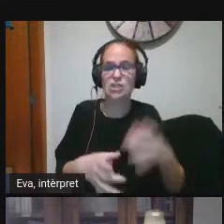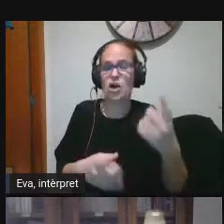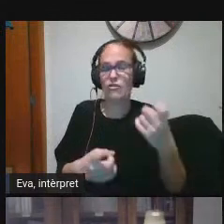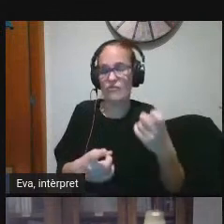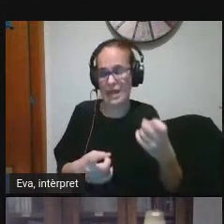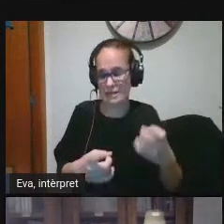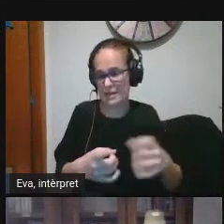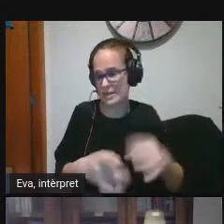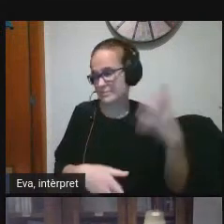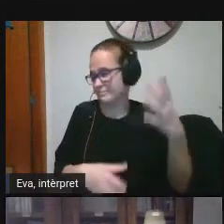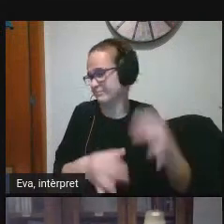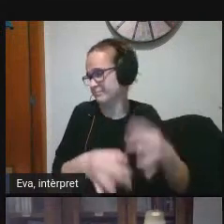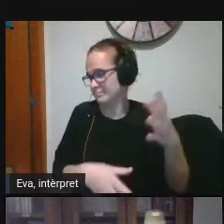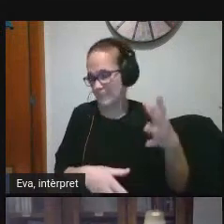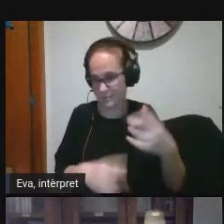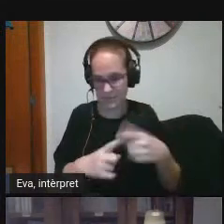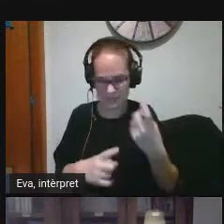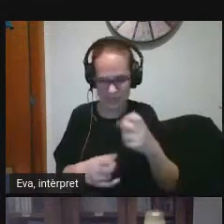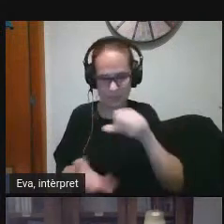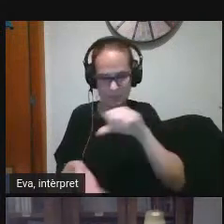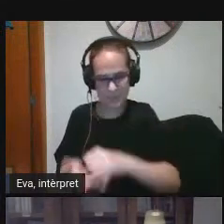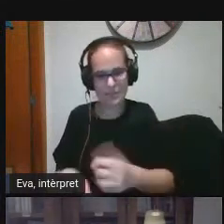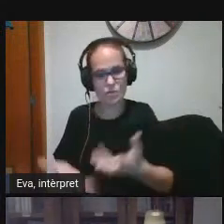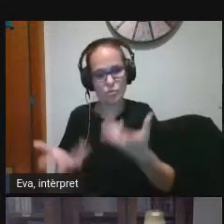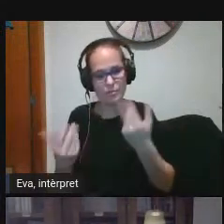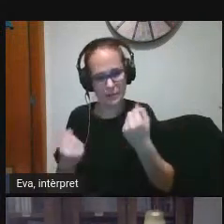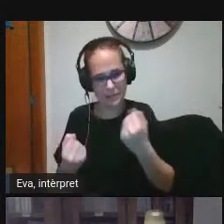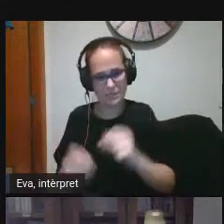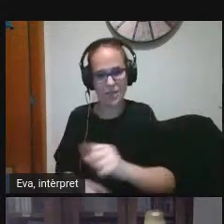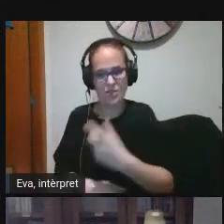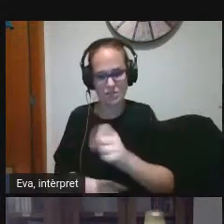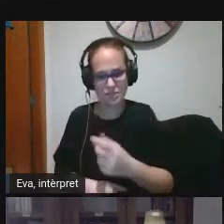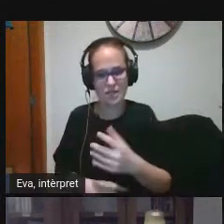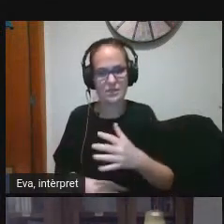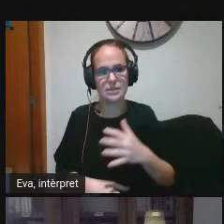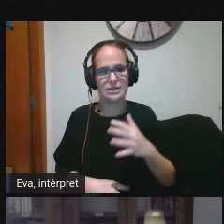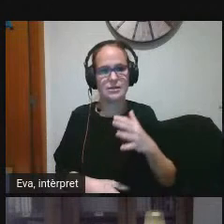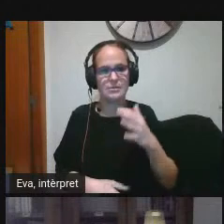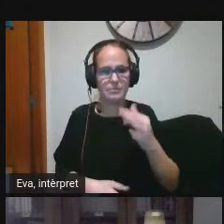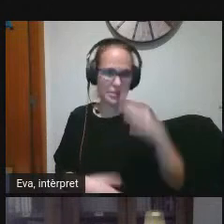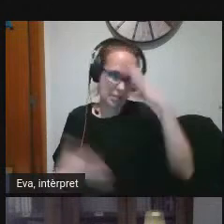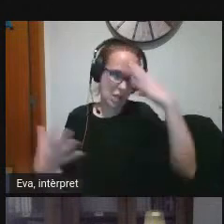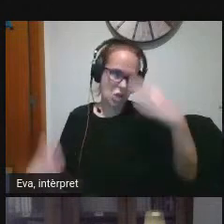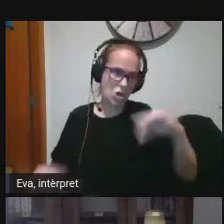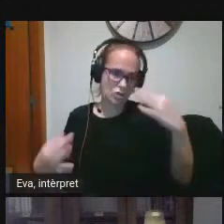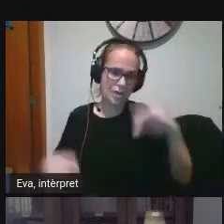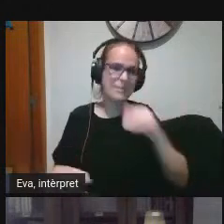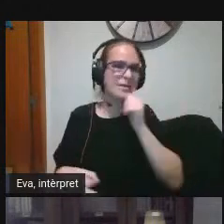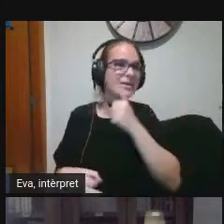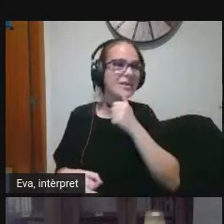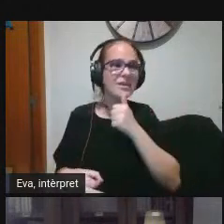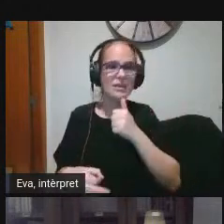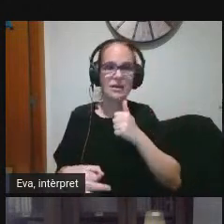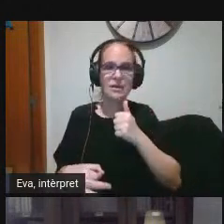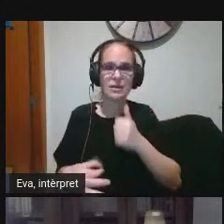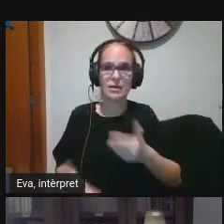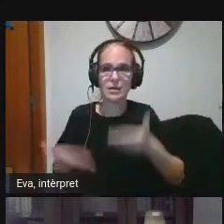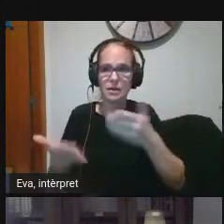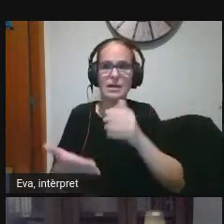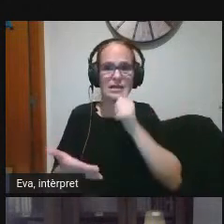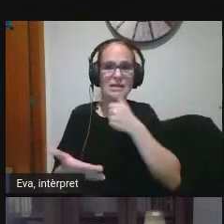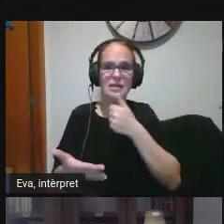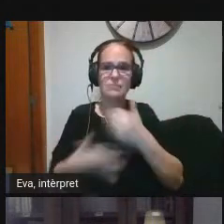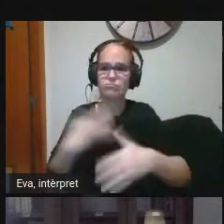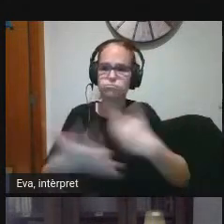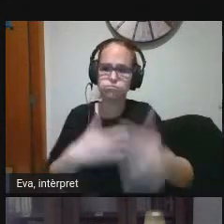digitalment competents i aquests centres evidentment qui els subjecta qui els tira endavant són els